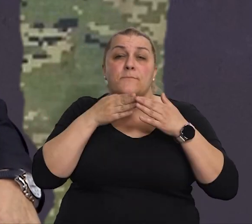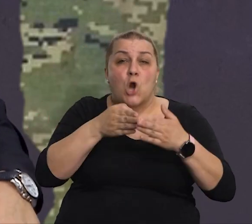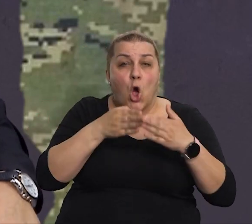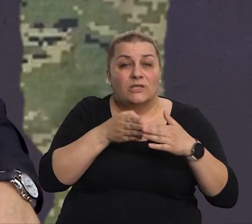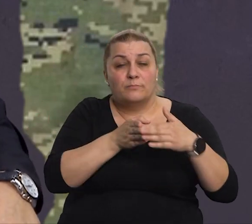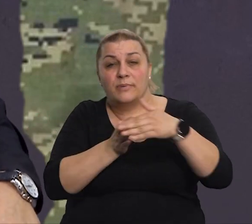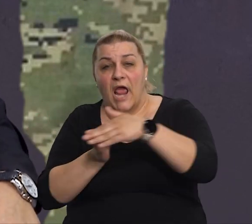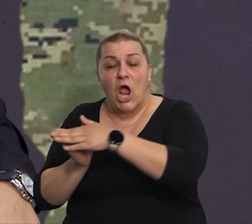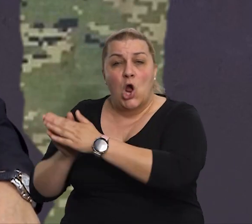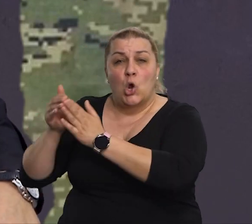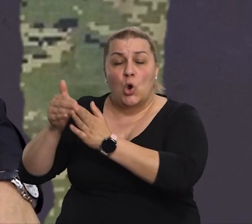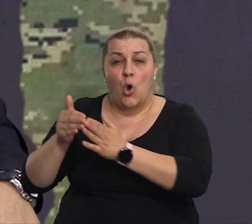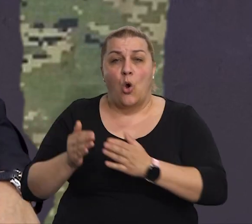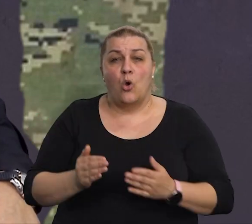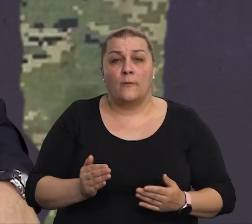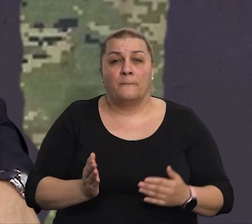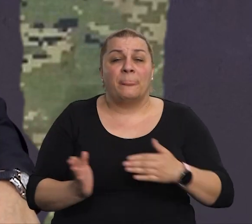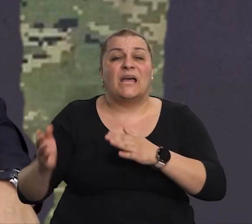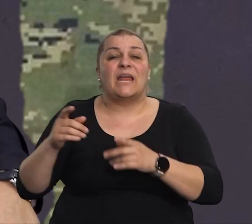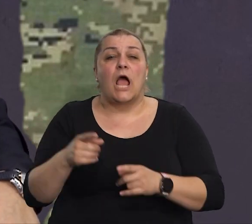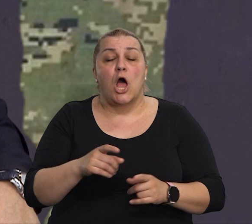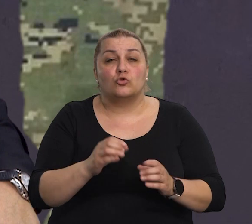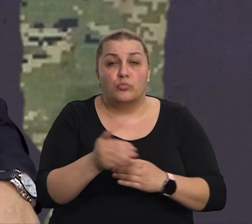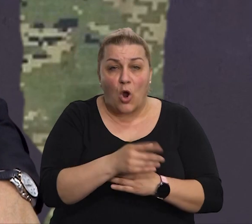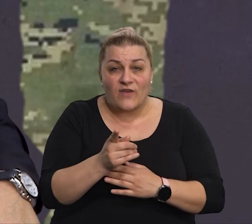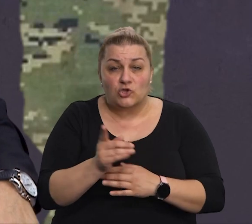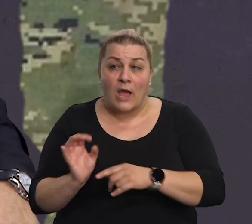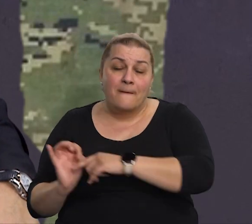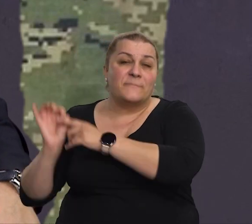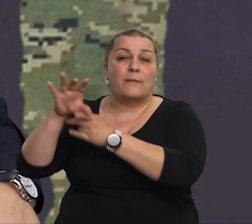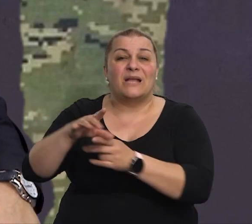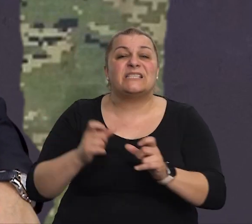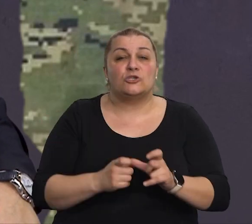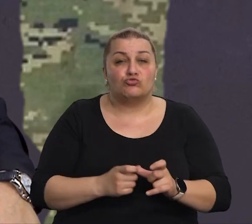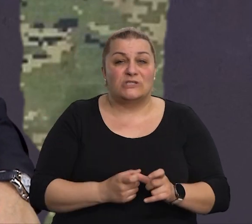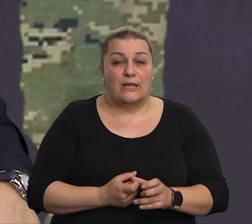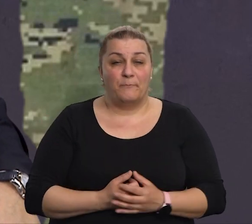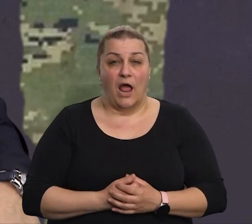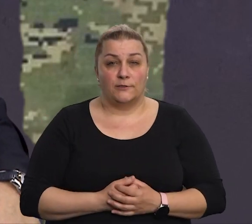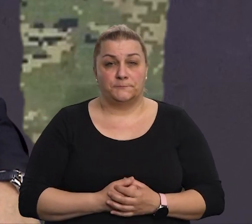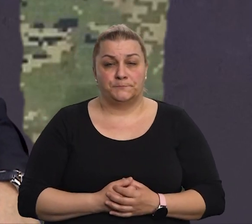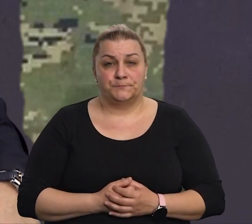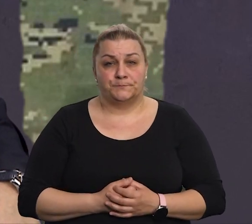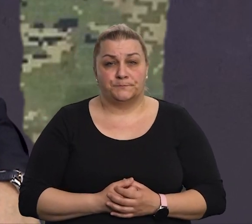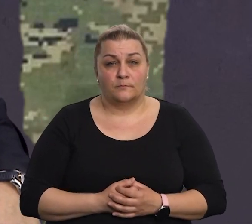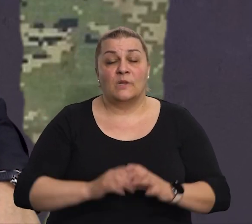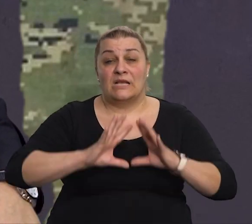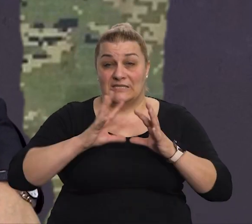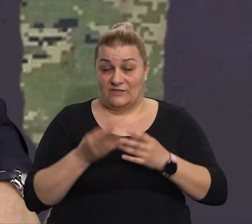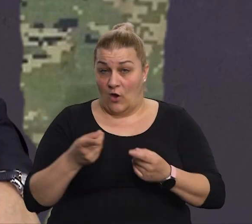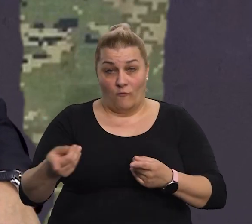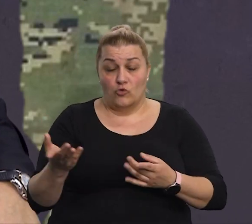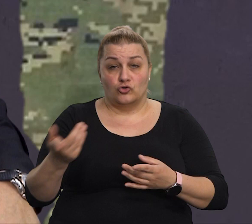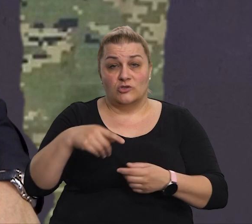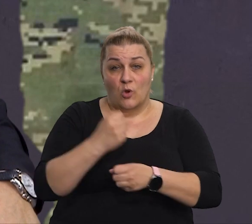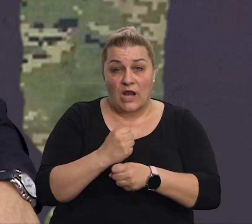rijeke Dubravačke krenuti prebaciti na susjepan. Sve te radnje i sve te ugrado bile su